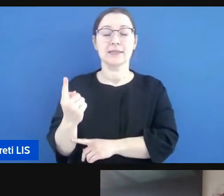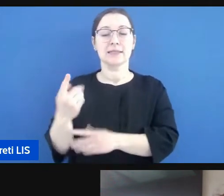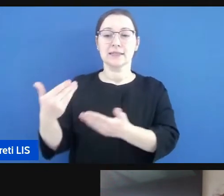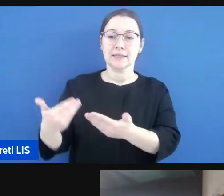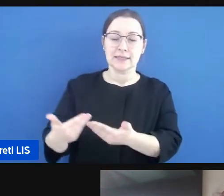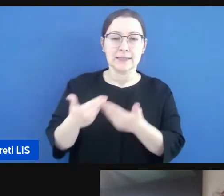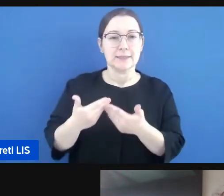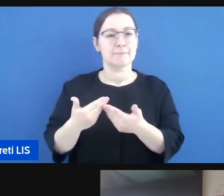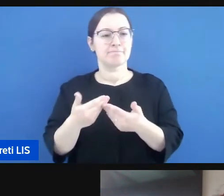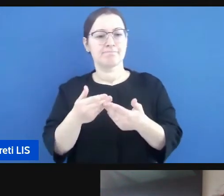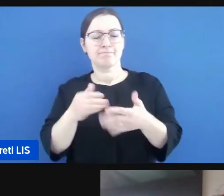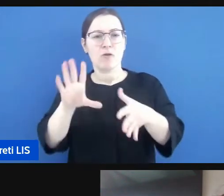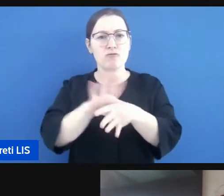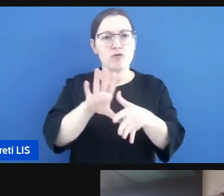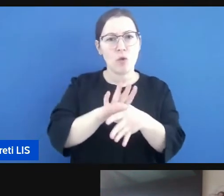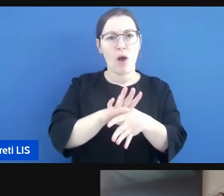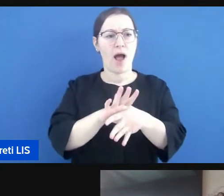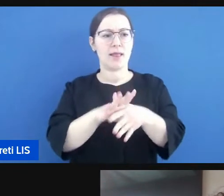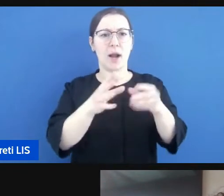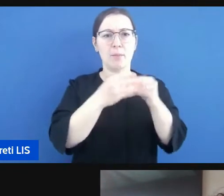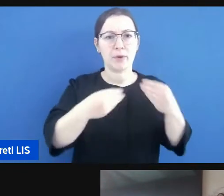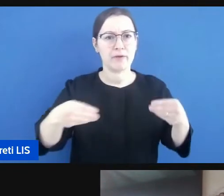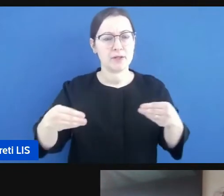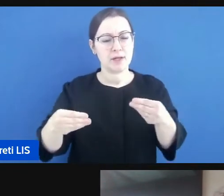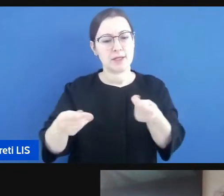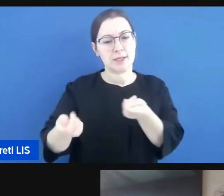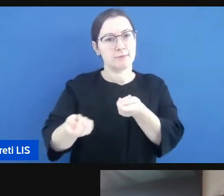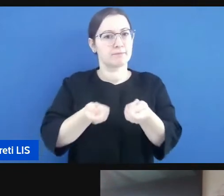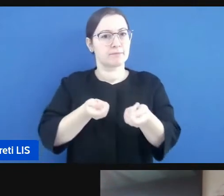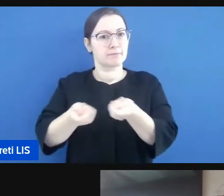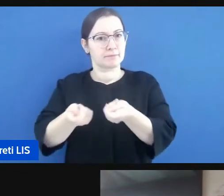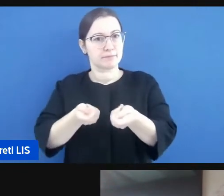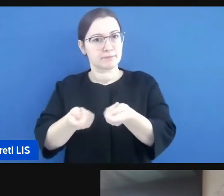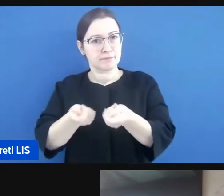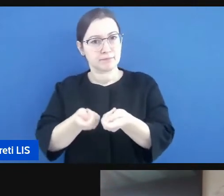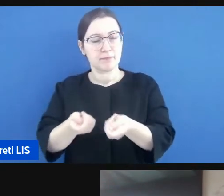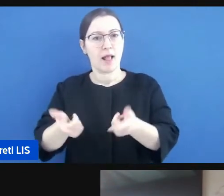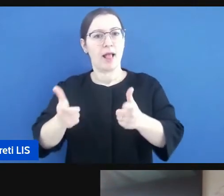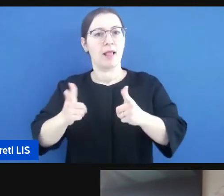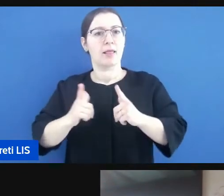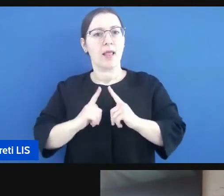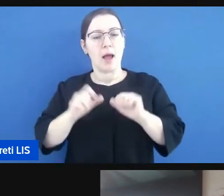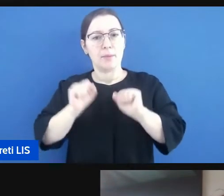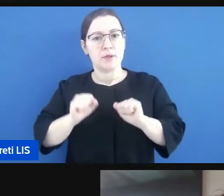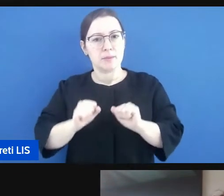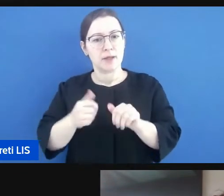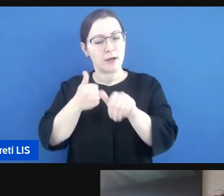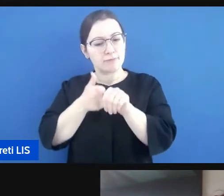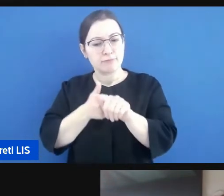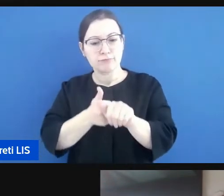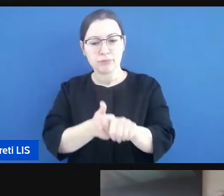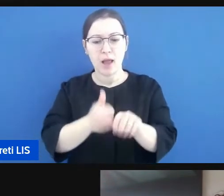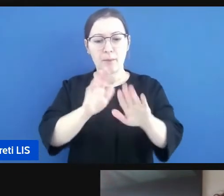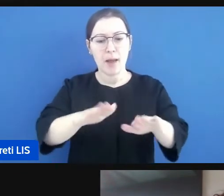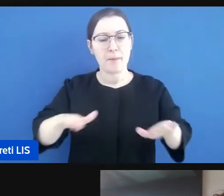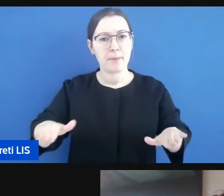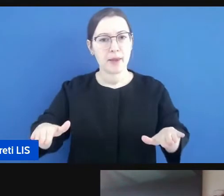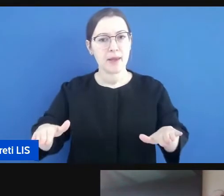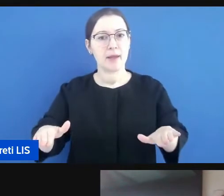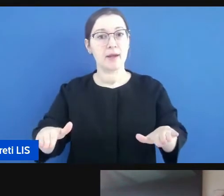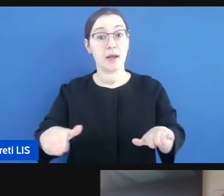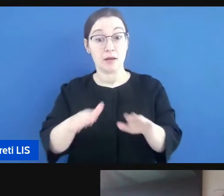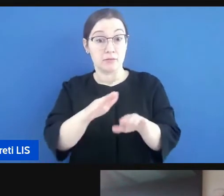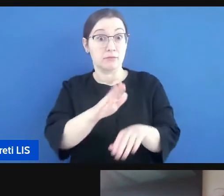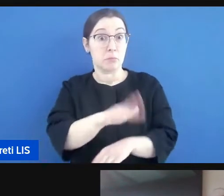professionisti che seguono a volte o che con cui ci troviamo a lavorare o con cui il bambino